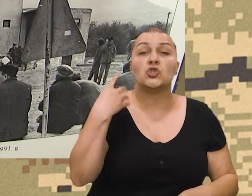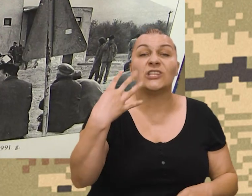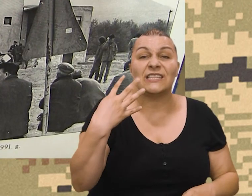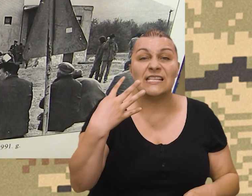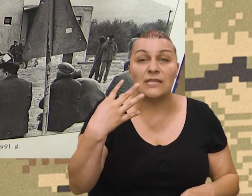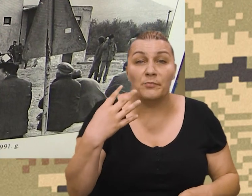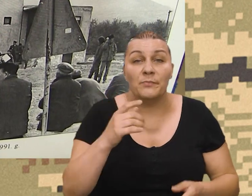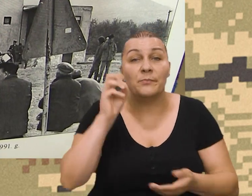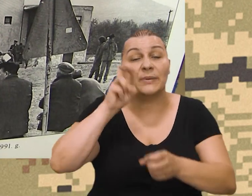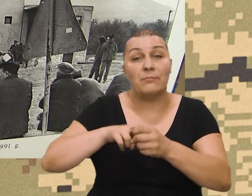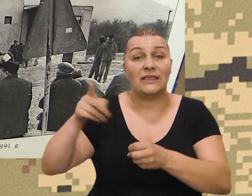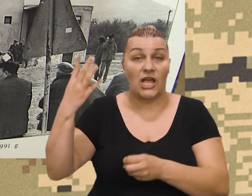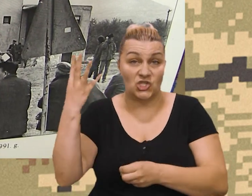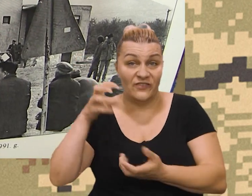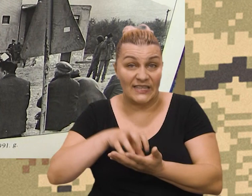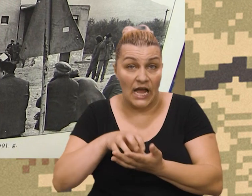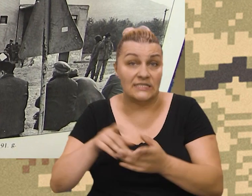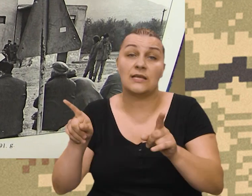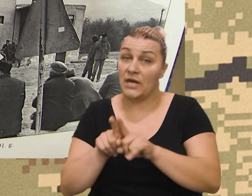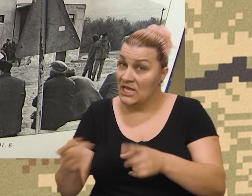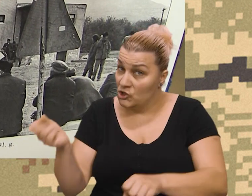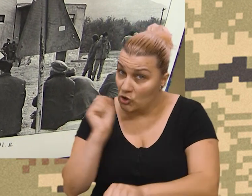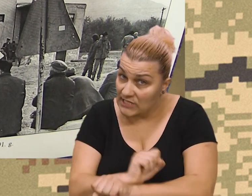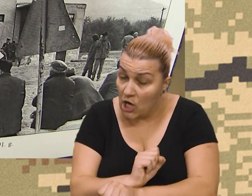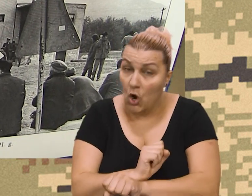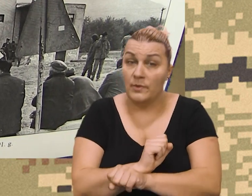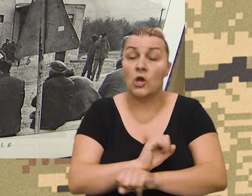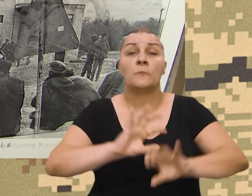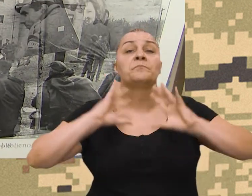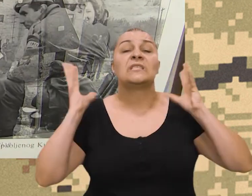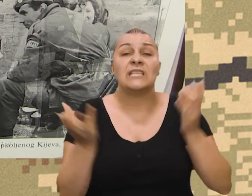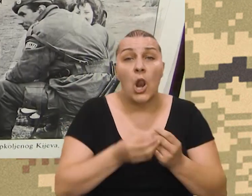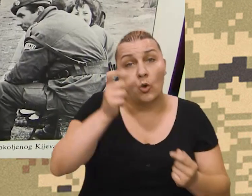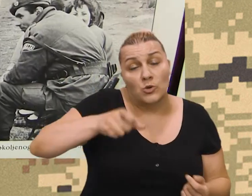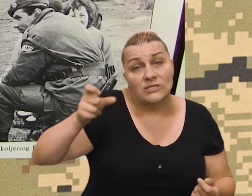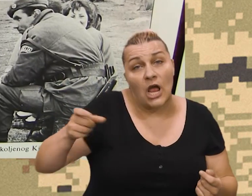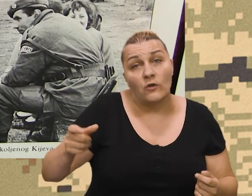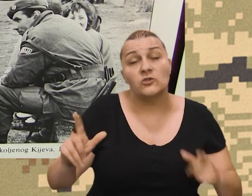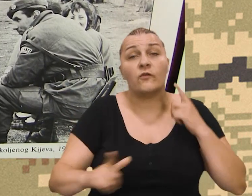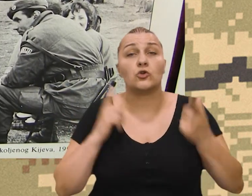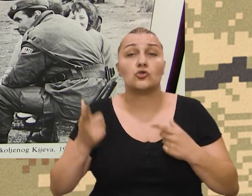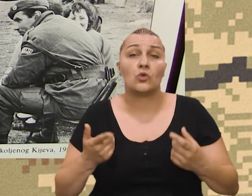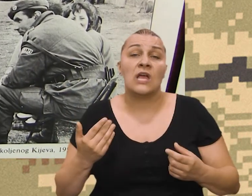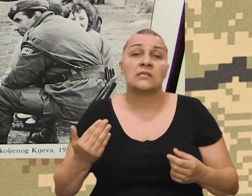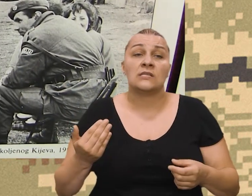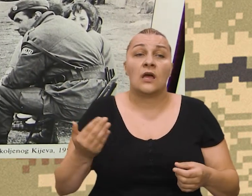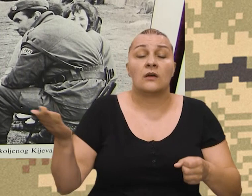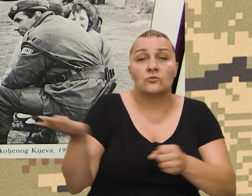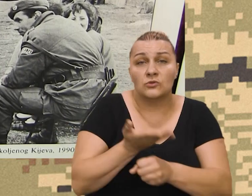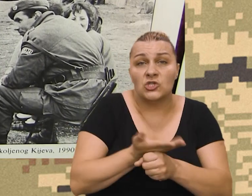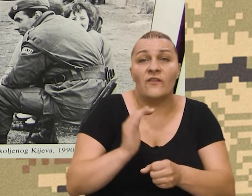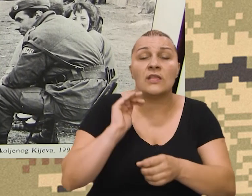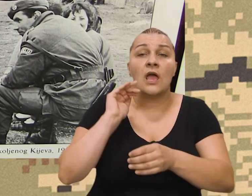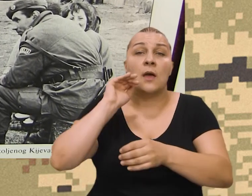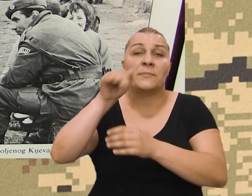pripadnika i četegarijske brigade u tom trenutku bila zarobljena i cjelokupno straništvo je doživilo egzodus preko